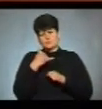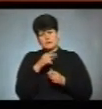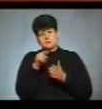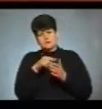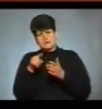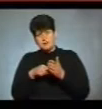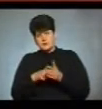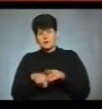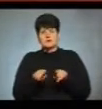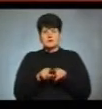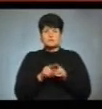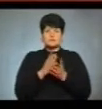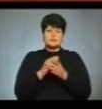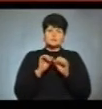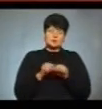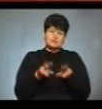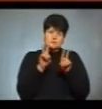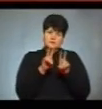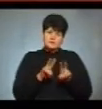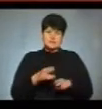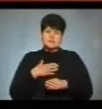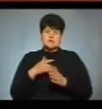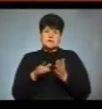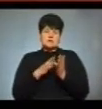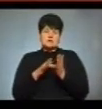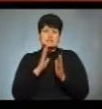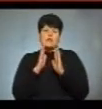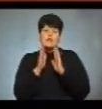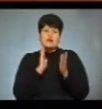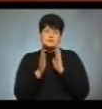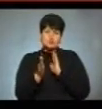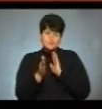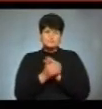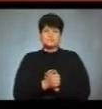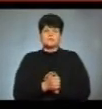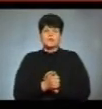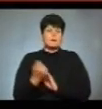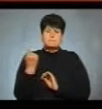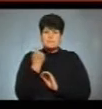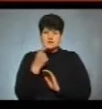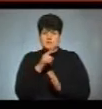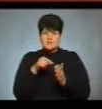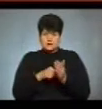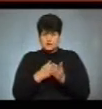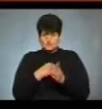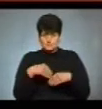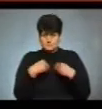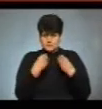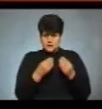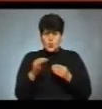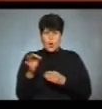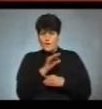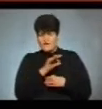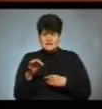також наш ефір ви маєте можливість переглядати на нашій сторінці у мережі Фейсбук. І перше питання, яке я хочу поставити. Отож, офіційні